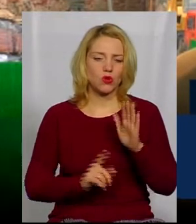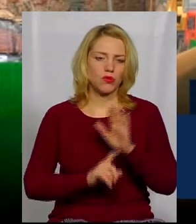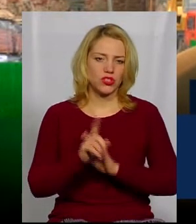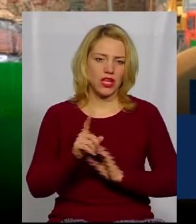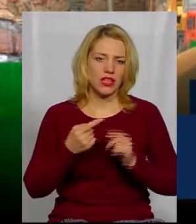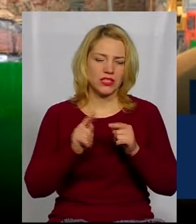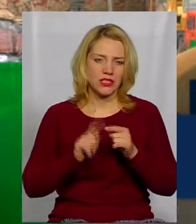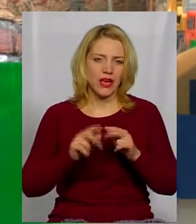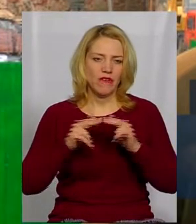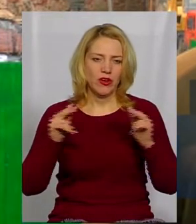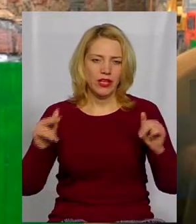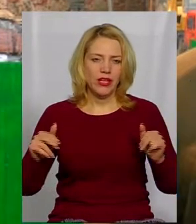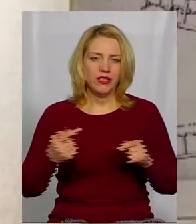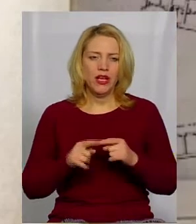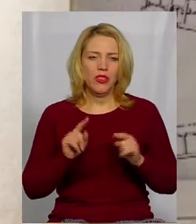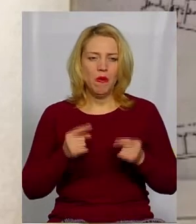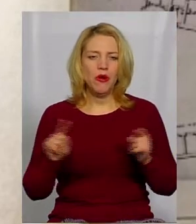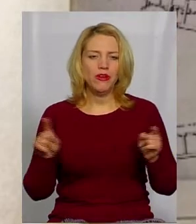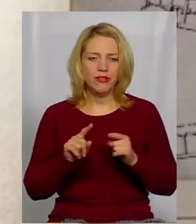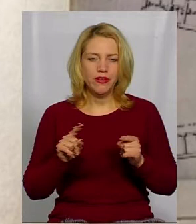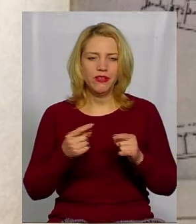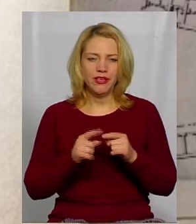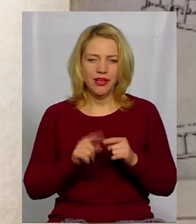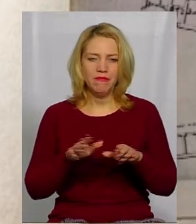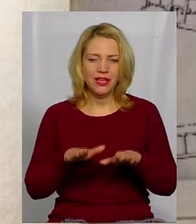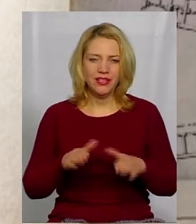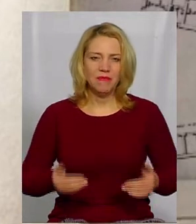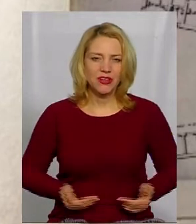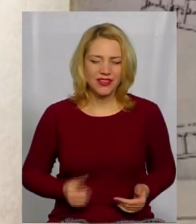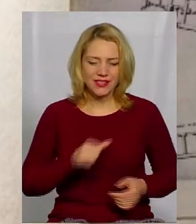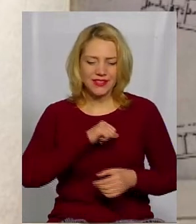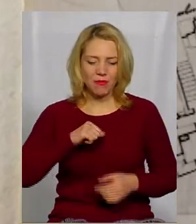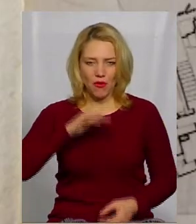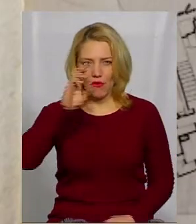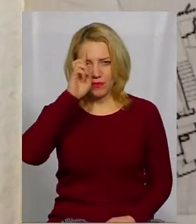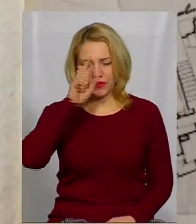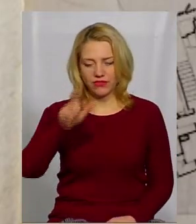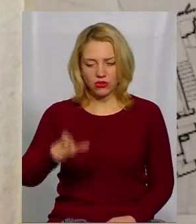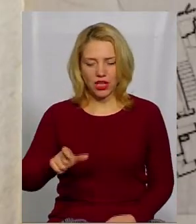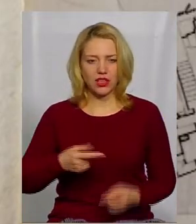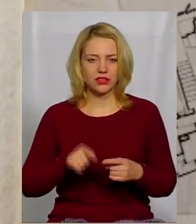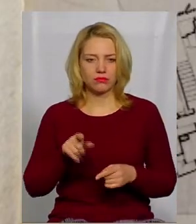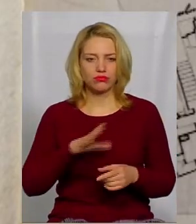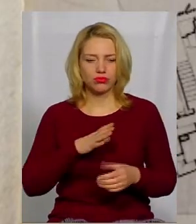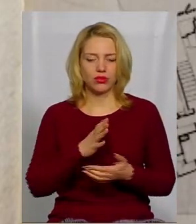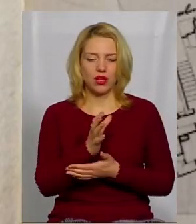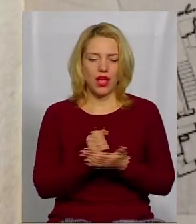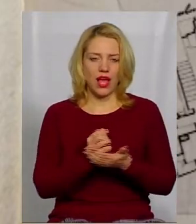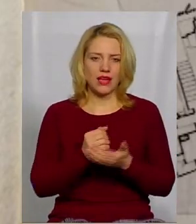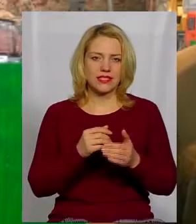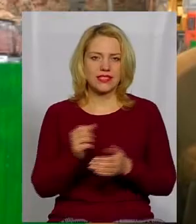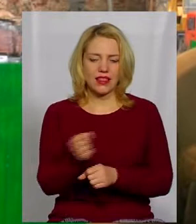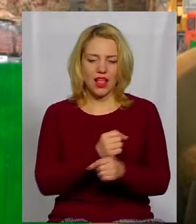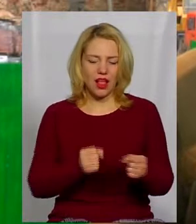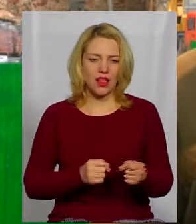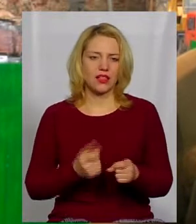фортеця, тому що донжон – завжди місце проживання самого филадала, там його було арсенал, зброярня, ну і